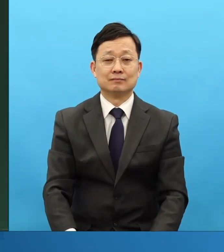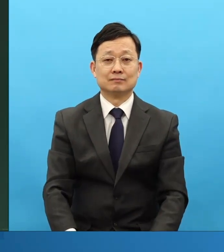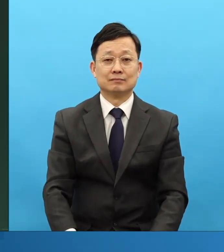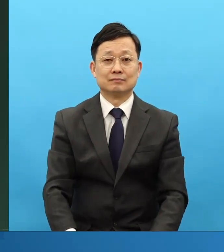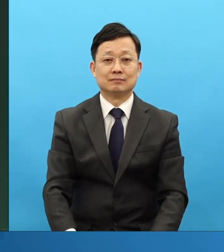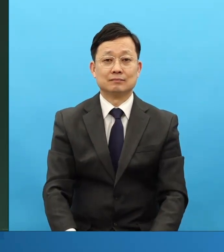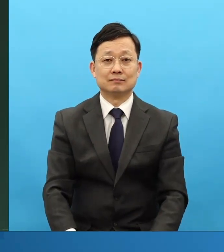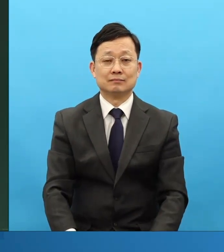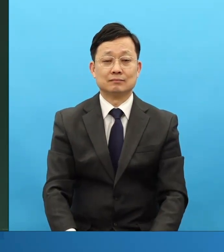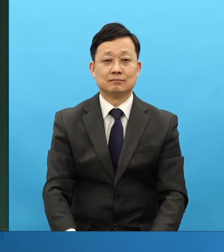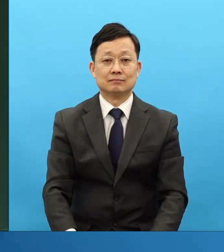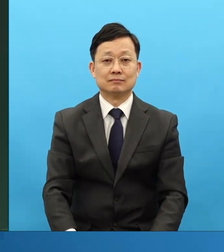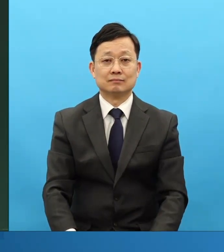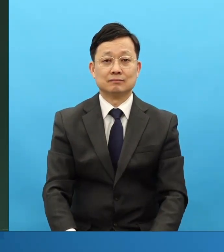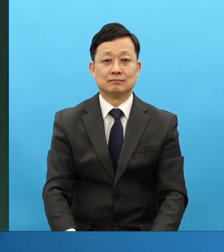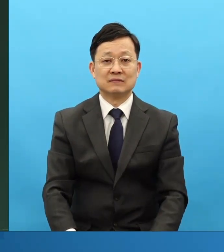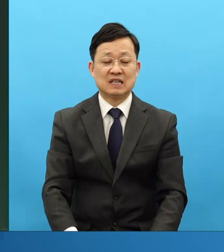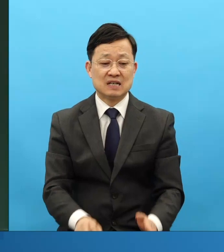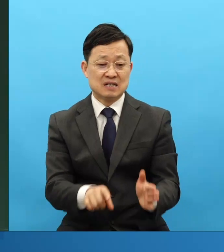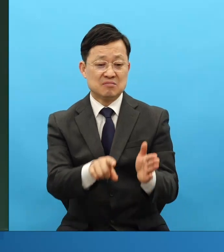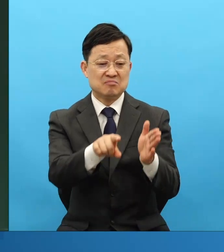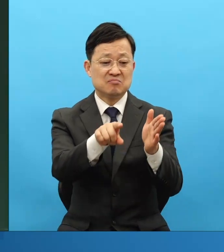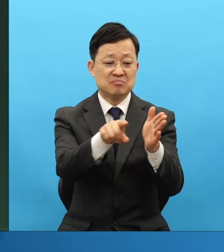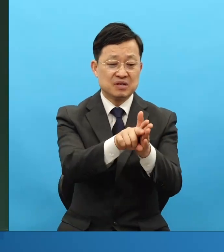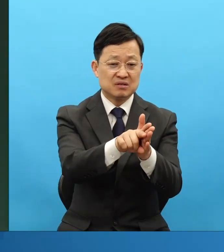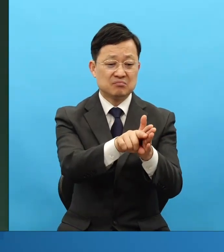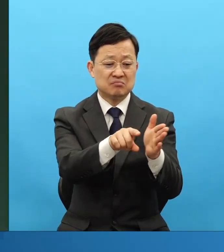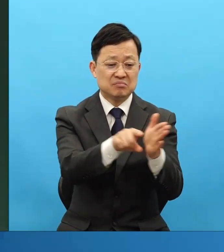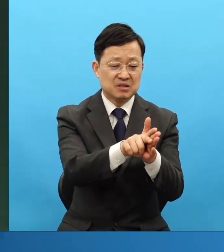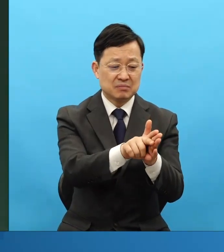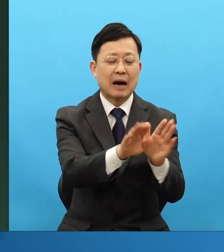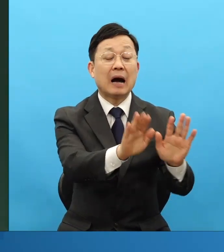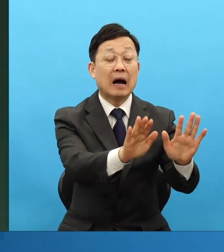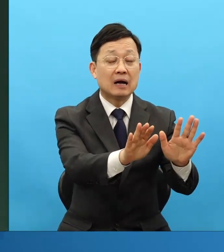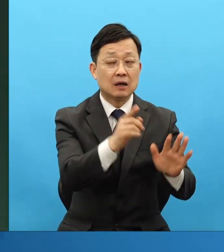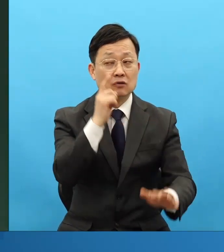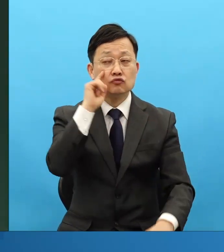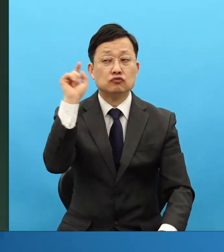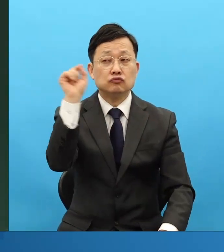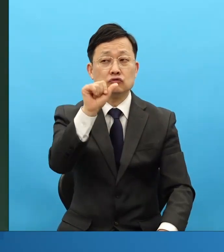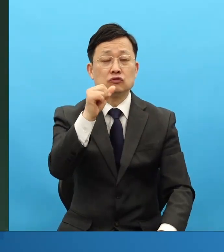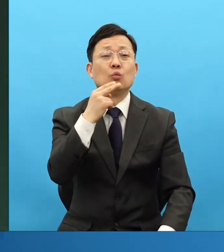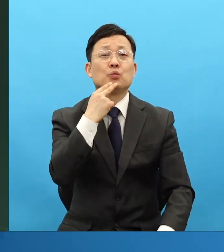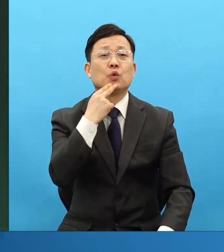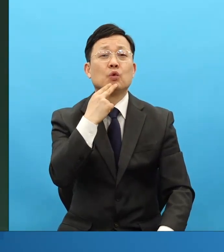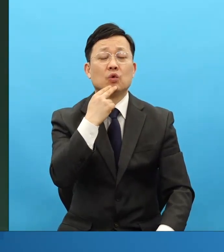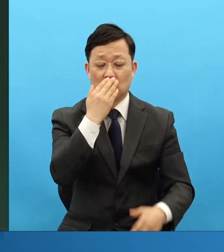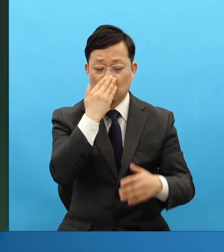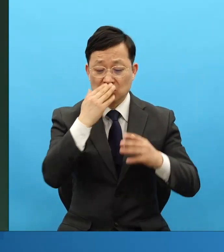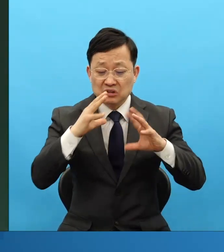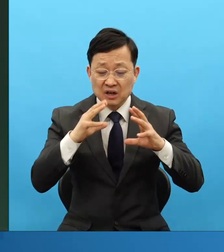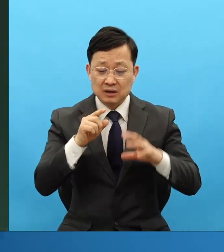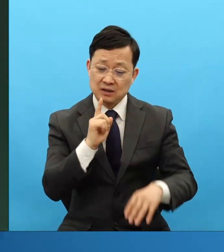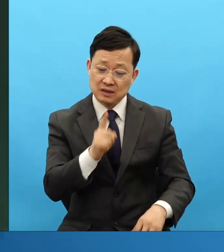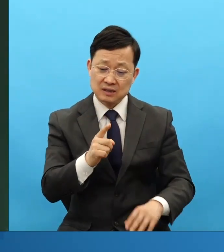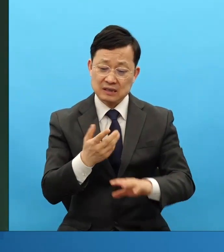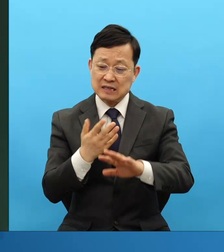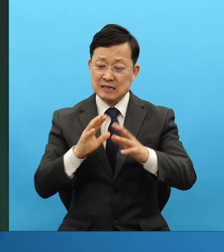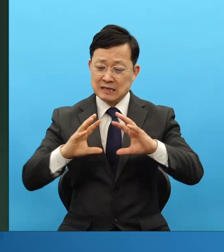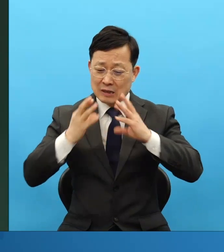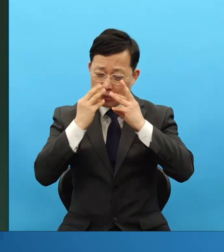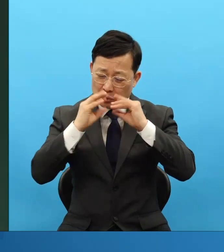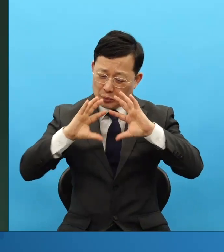믿음 이전에 눈치가 있어야지. 그렇게 말하는데도 이스라엘이 그래서 망했어요. 만민하니까 아니